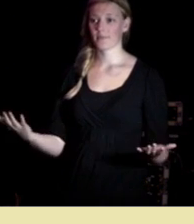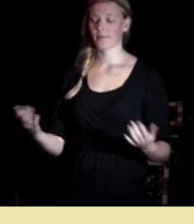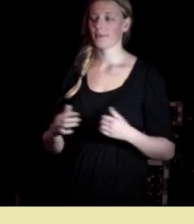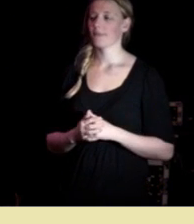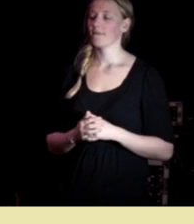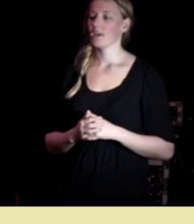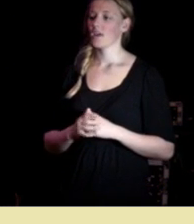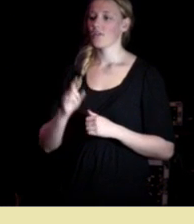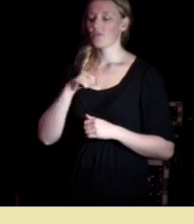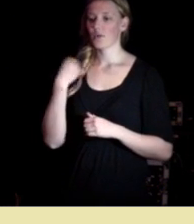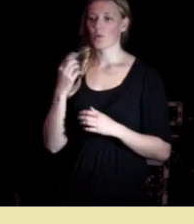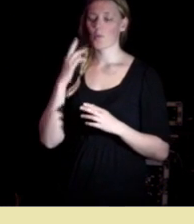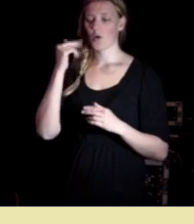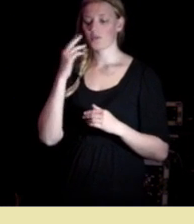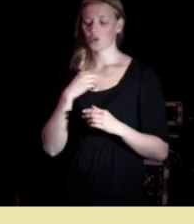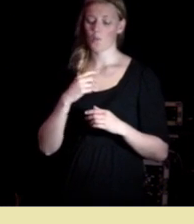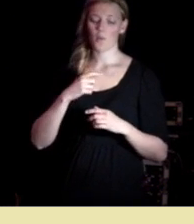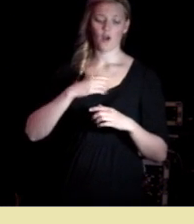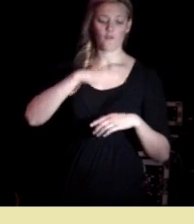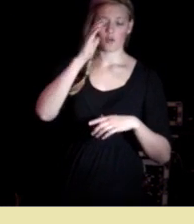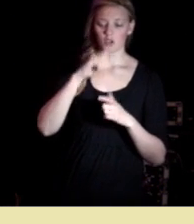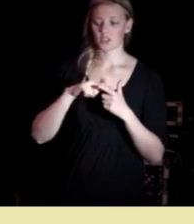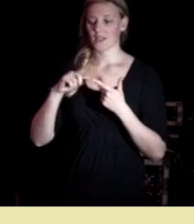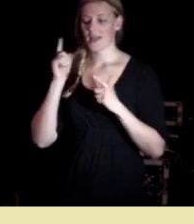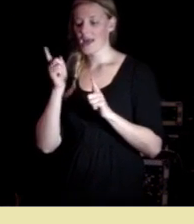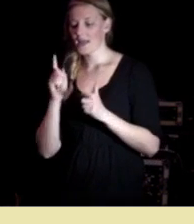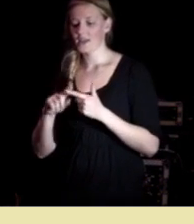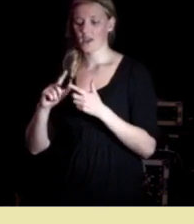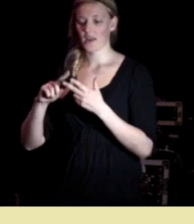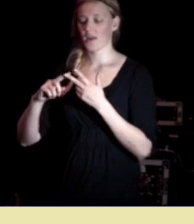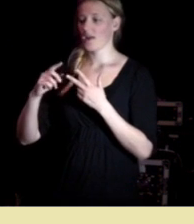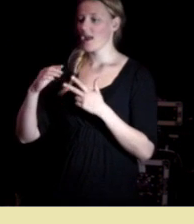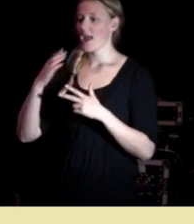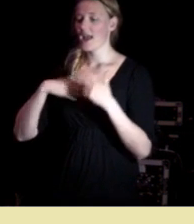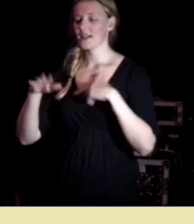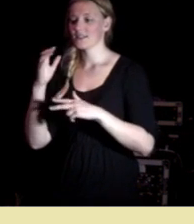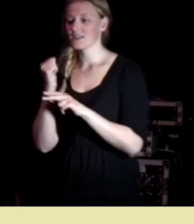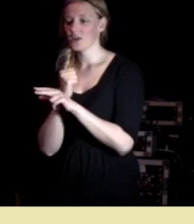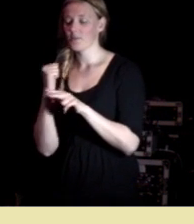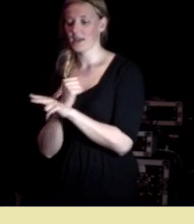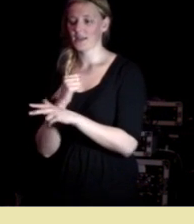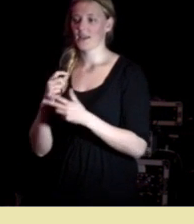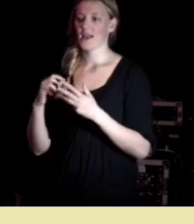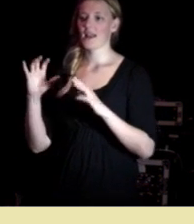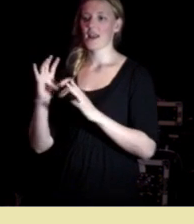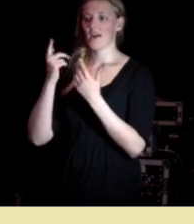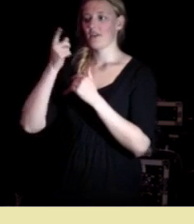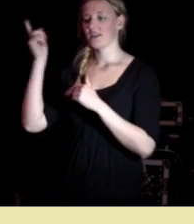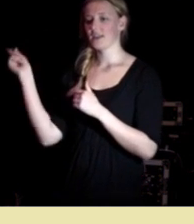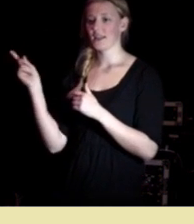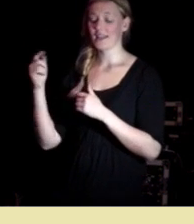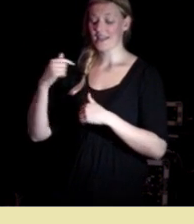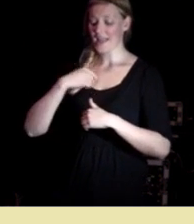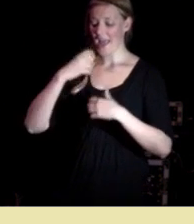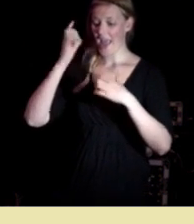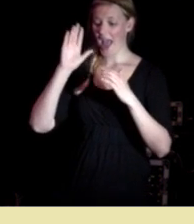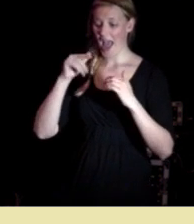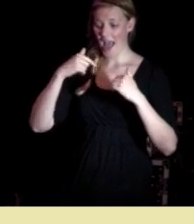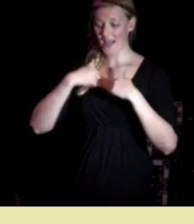voksne og som foreldre og som lærere og som helsearbeidere og andre profesjonelle prøve å leve etter revisen jeg er